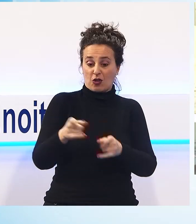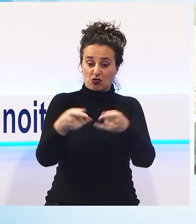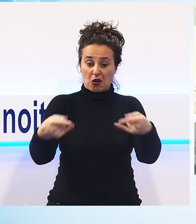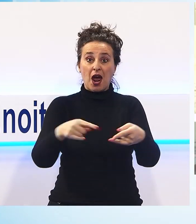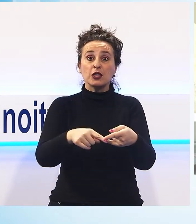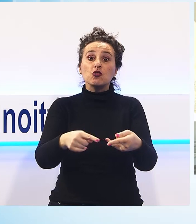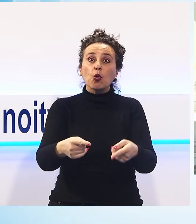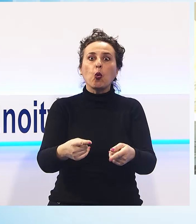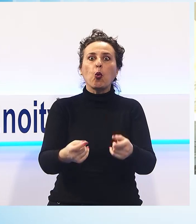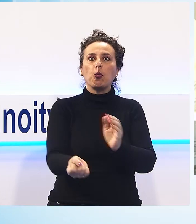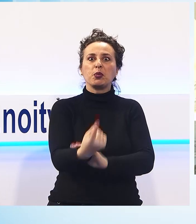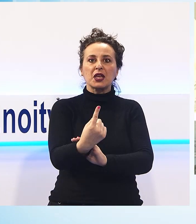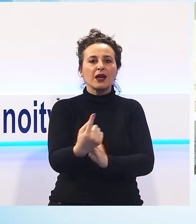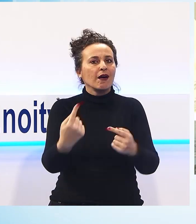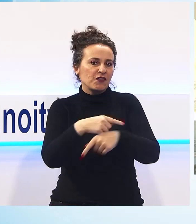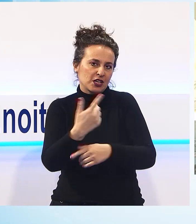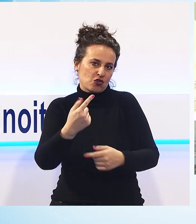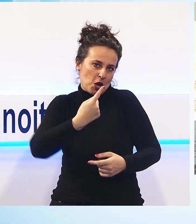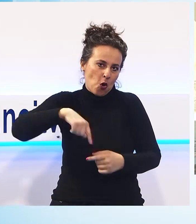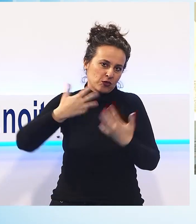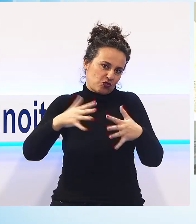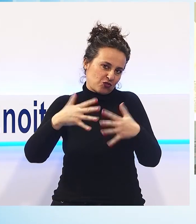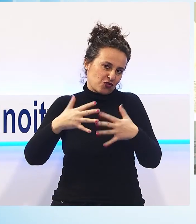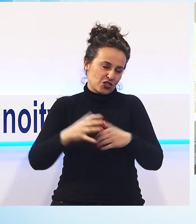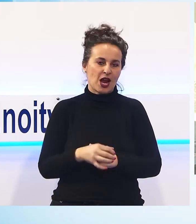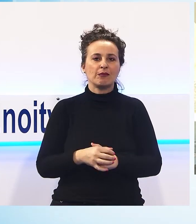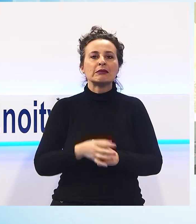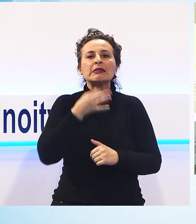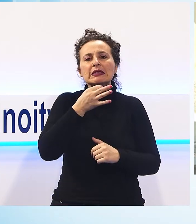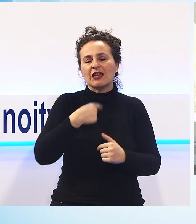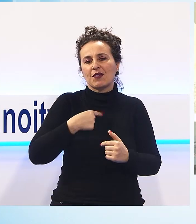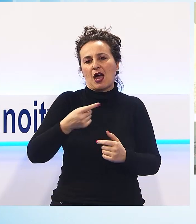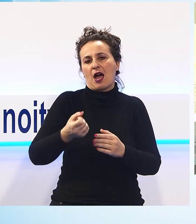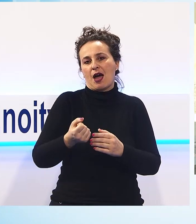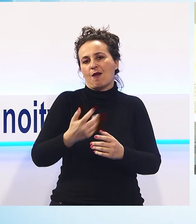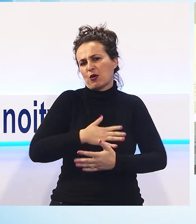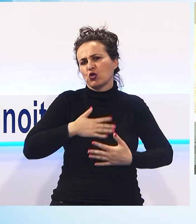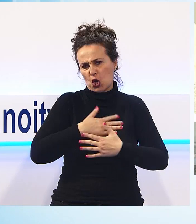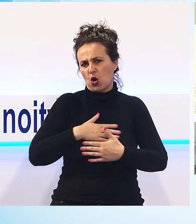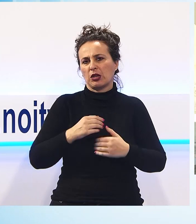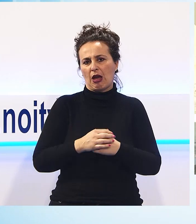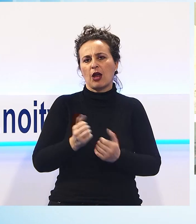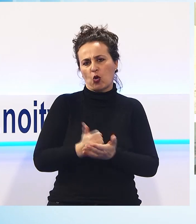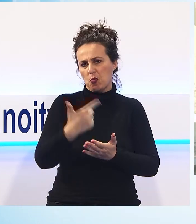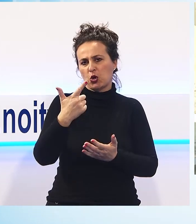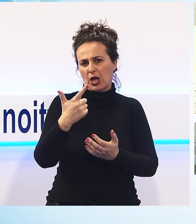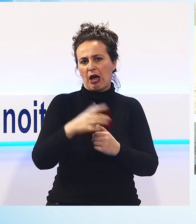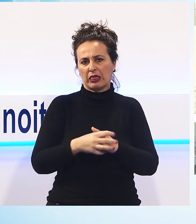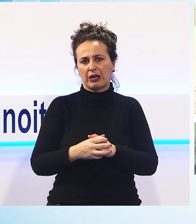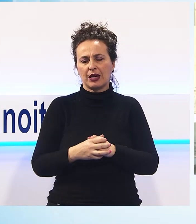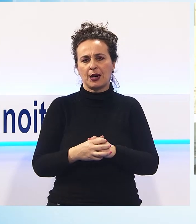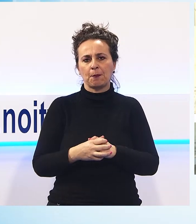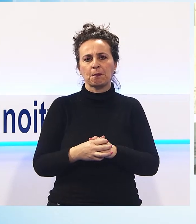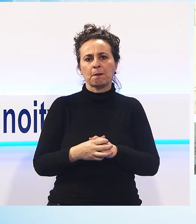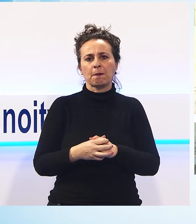anni fa noi e quindi mi pare che sia una cosa molto importante perché ci si ritrova con